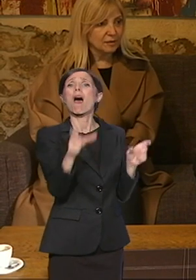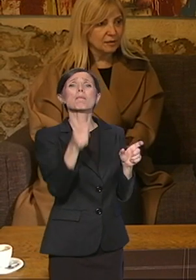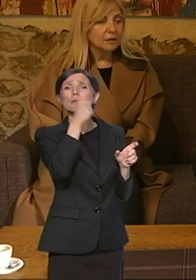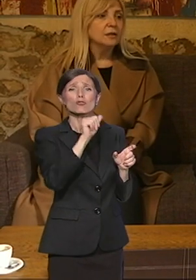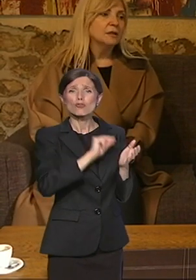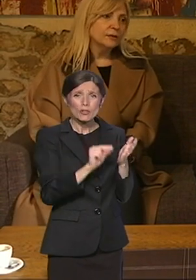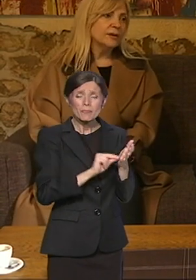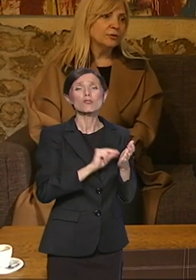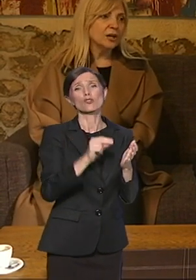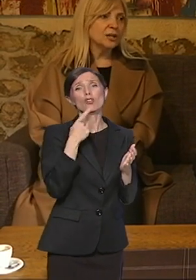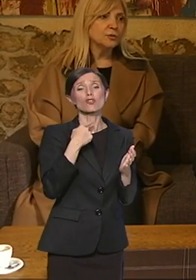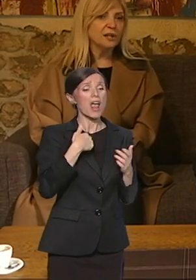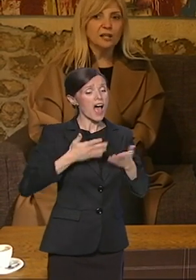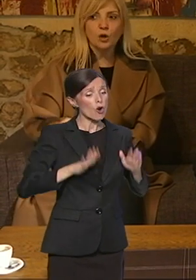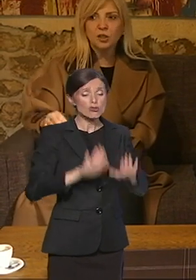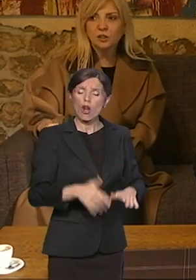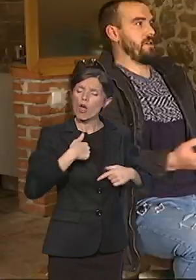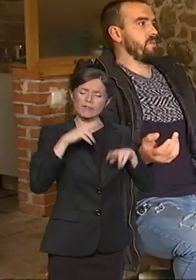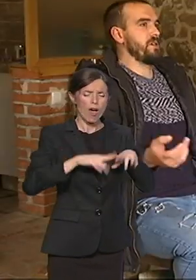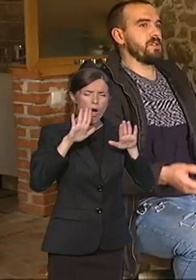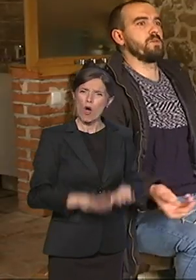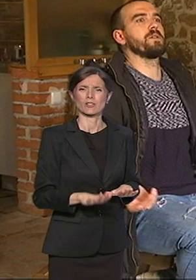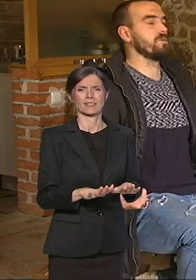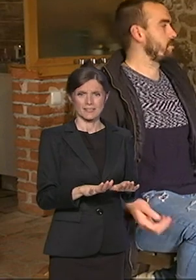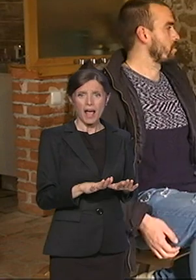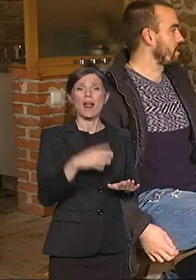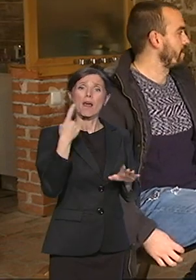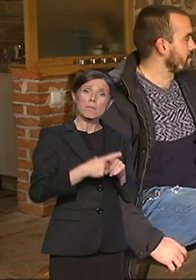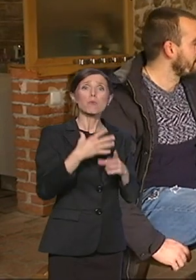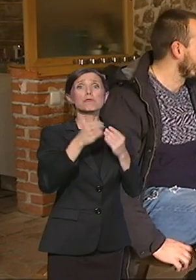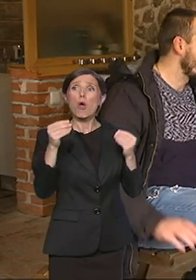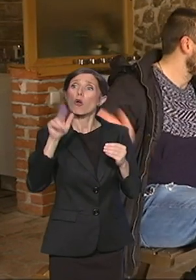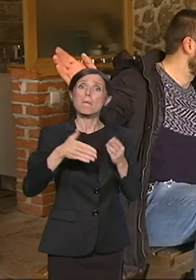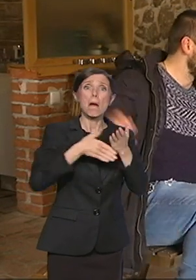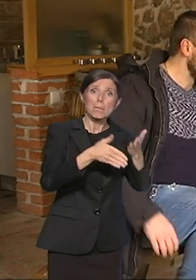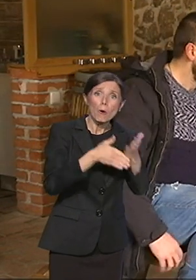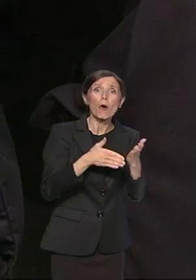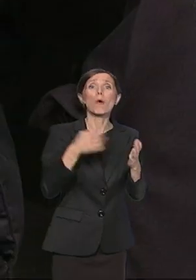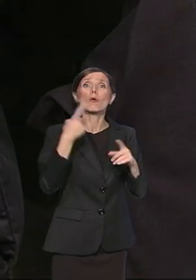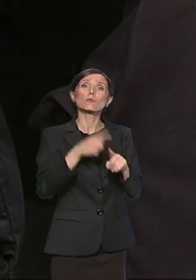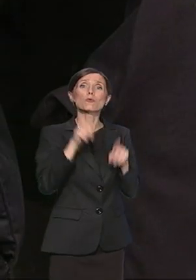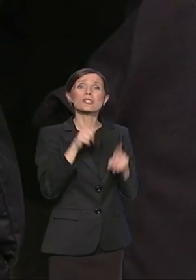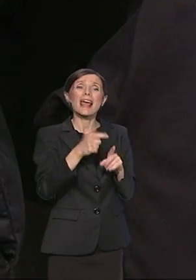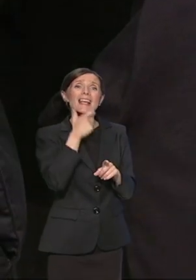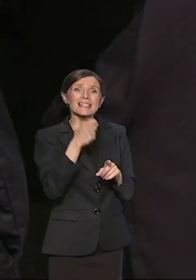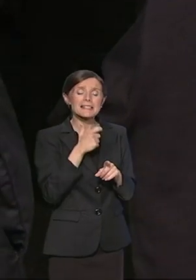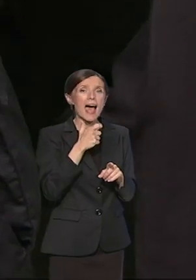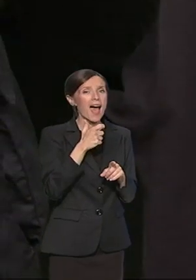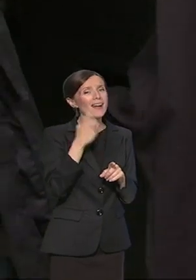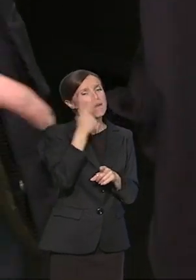ljudi, a pomoć stigne i od starijih koje imaju sluha, oplemenjuju neke kutke u malenoj, a velikoj hoći.